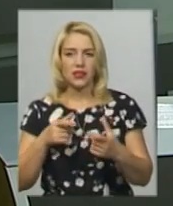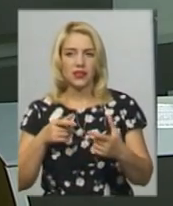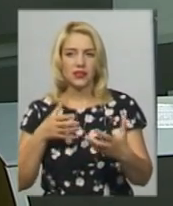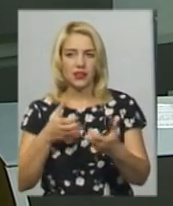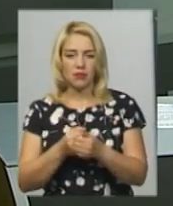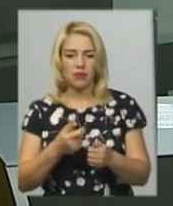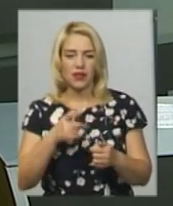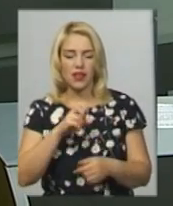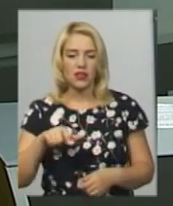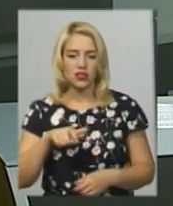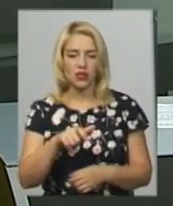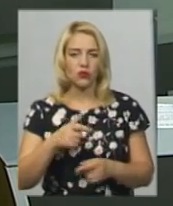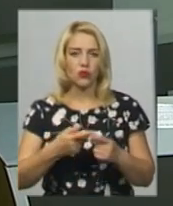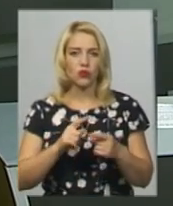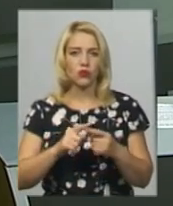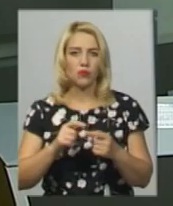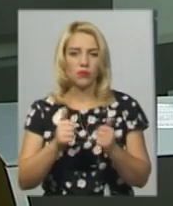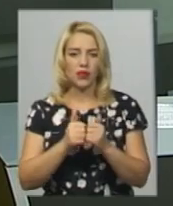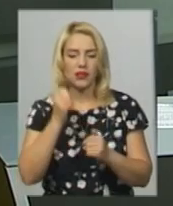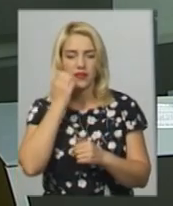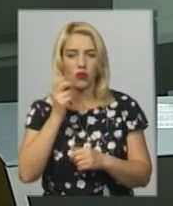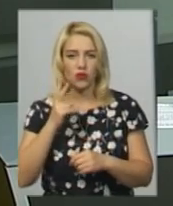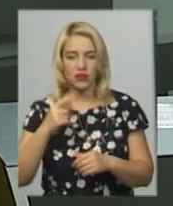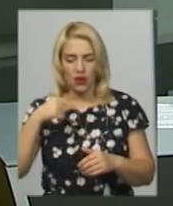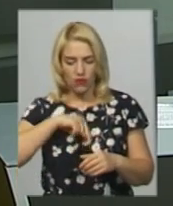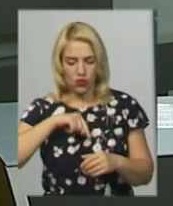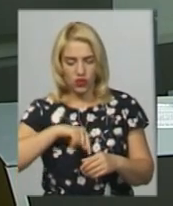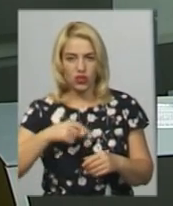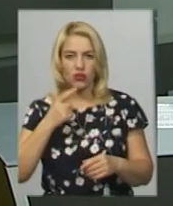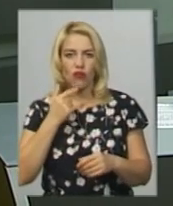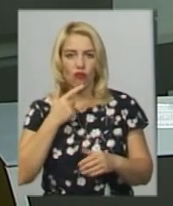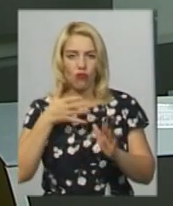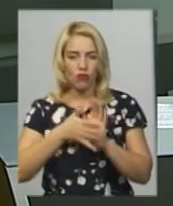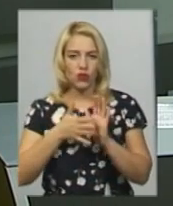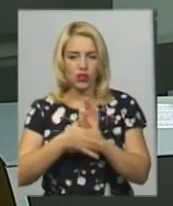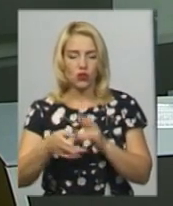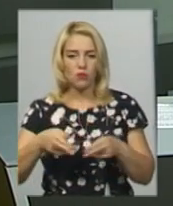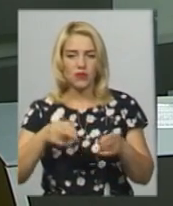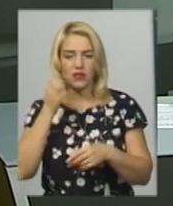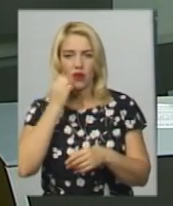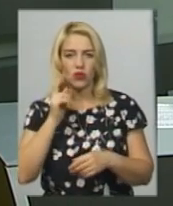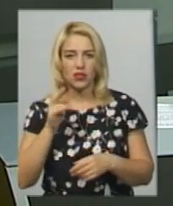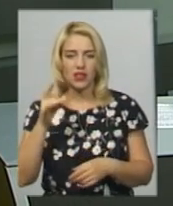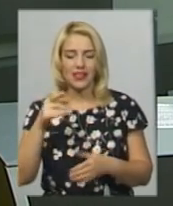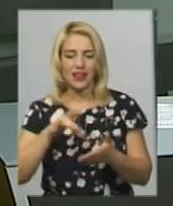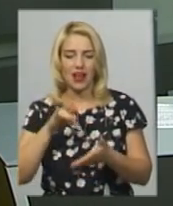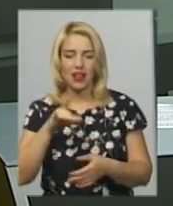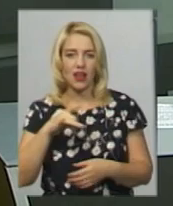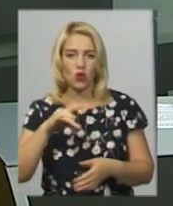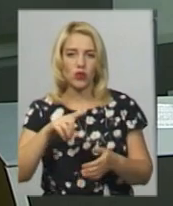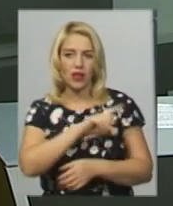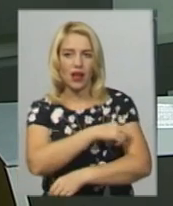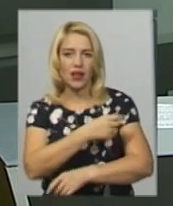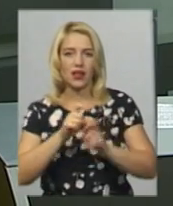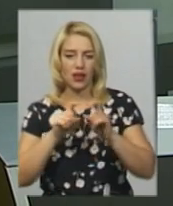неподалік Старокостянтинова з внутрішньочеревною кровотечою опорують у Старокостянтинівській центральній районній лікарні. Про це повідомив